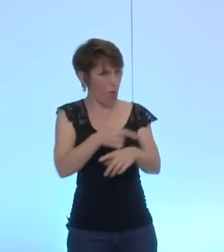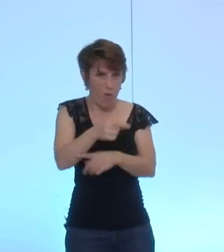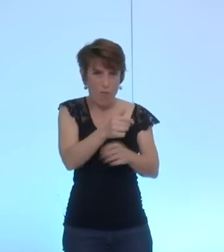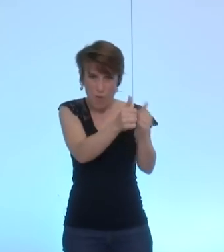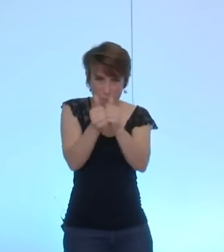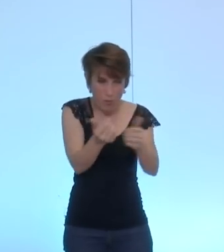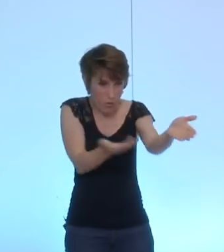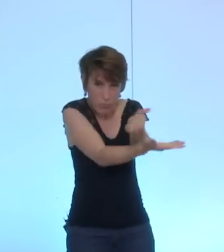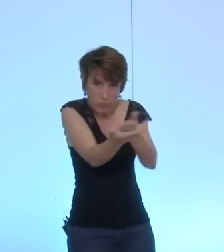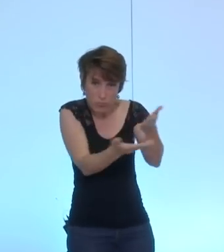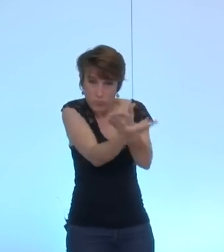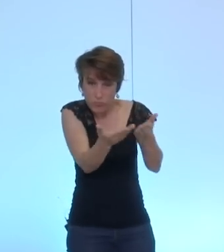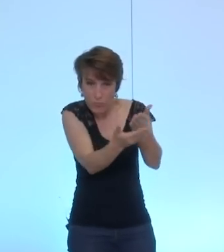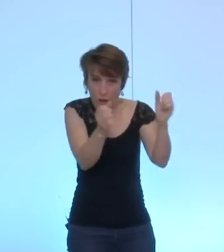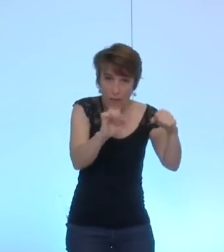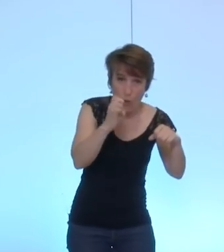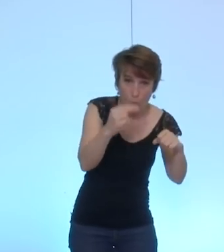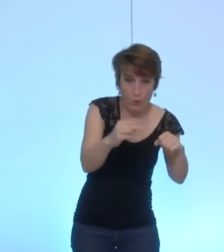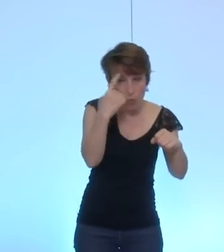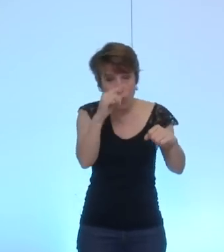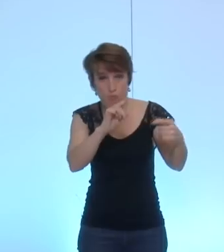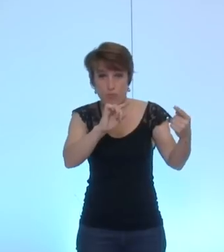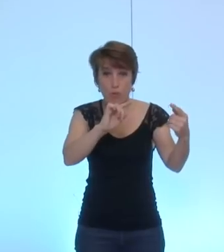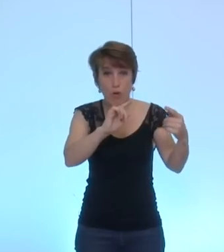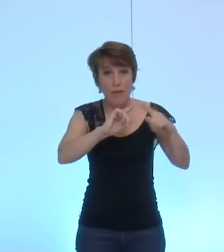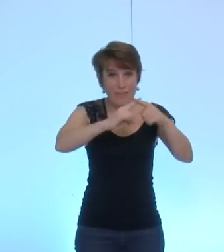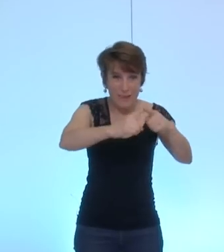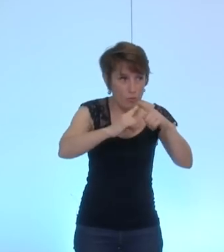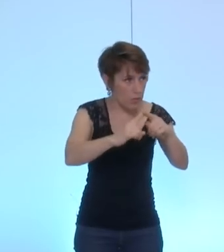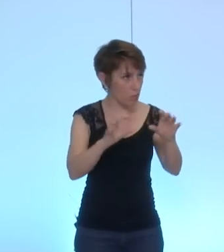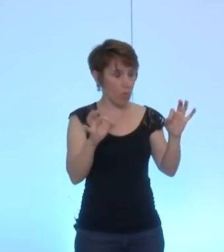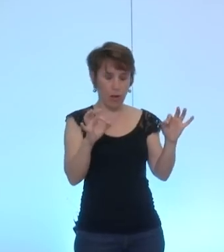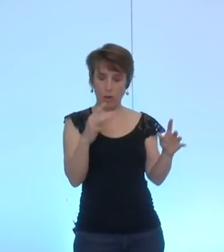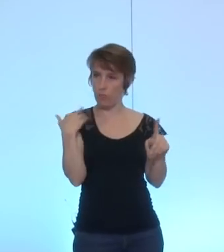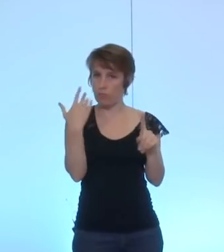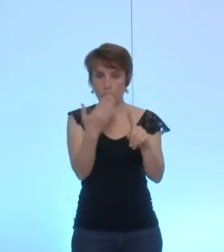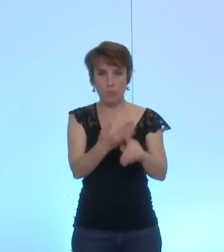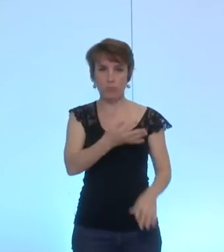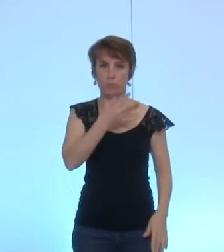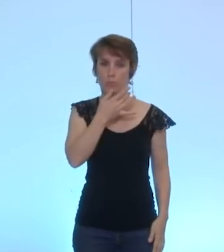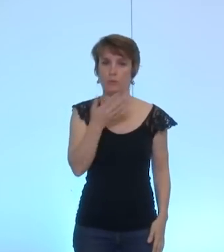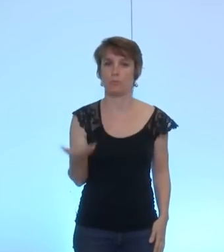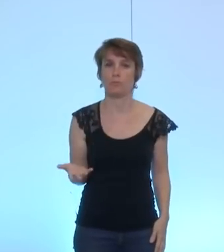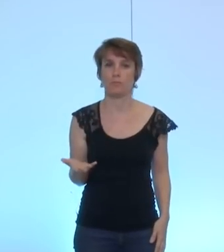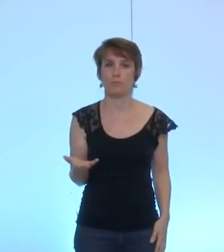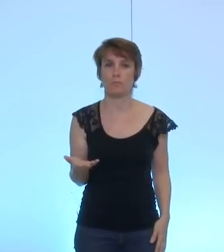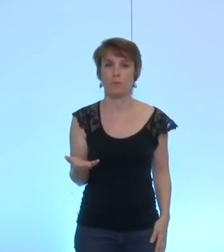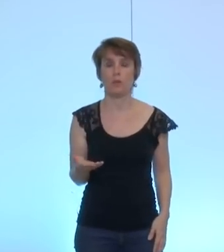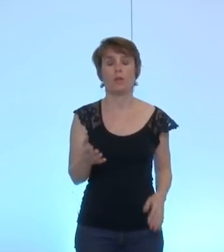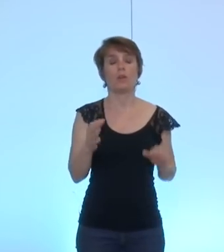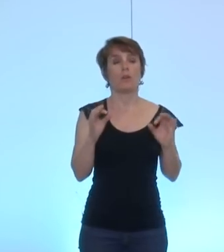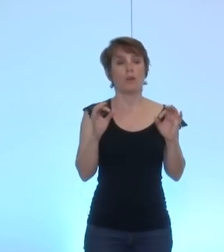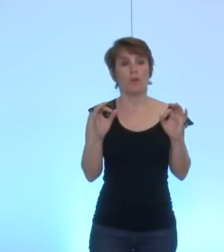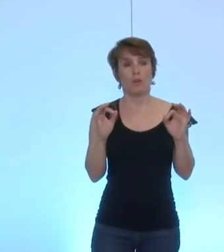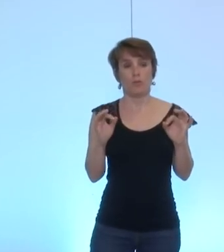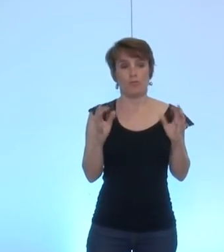ensemble pour voir s'il était bon éventuellement d'entrer en négociation et de suspendre certaines actions en justice. Non pas pour, d